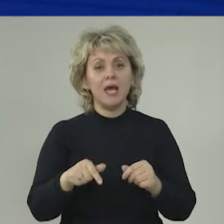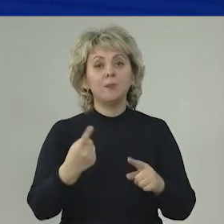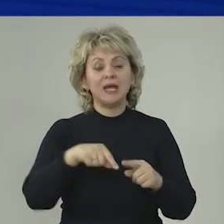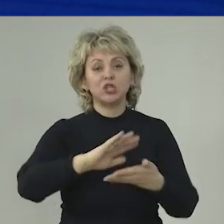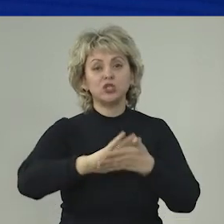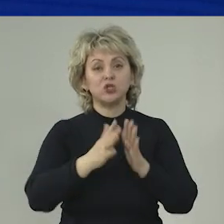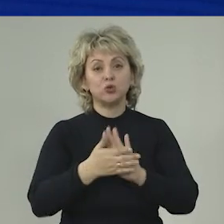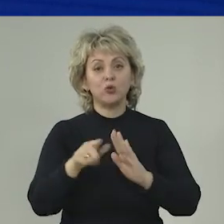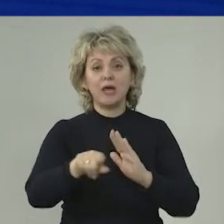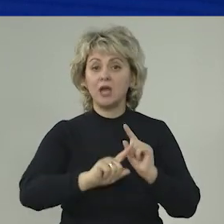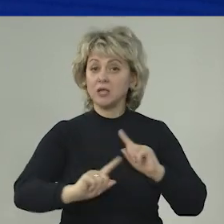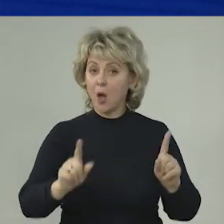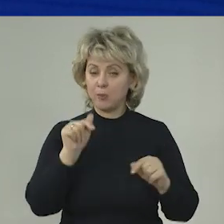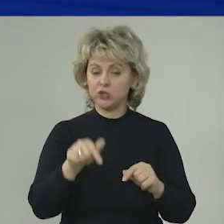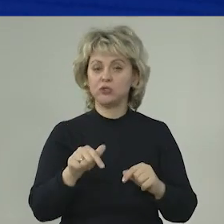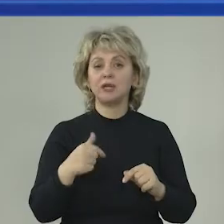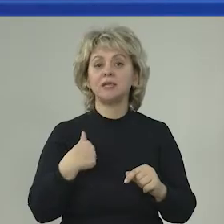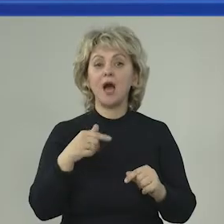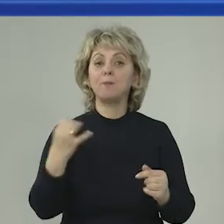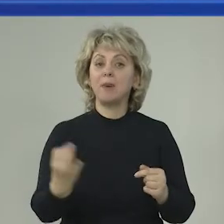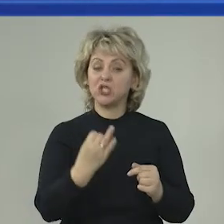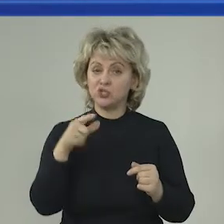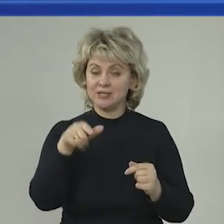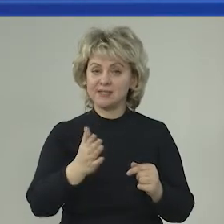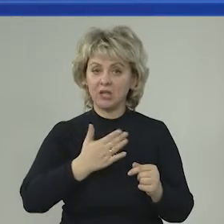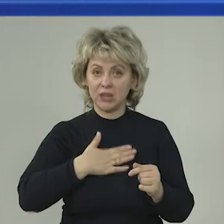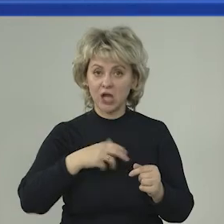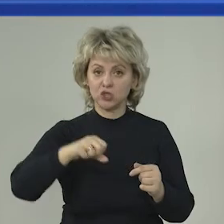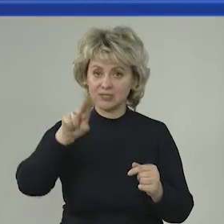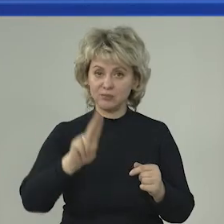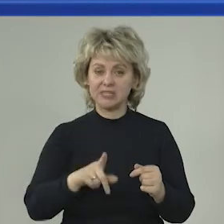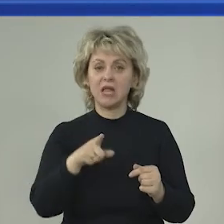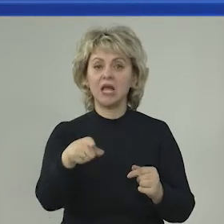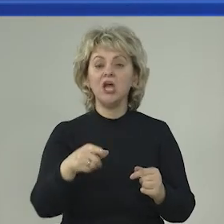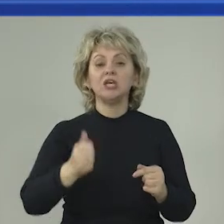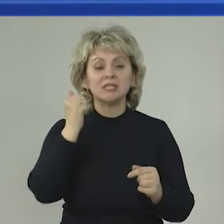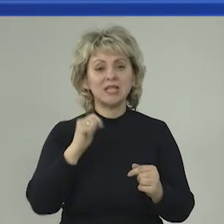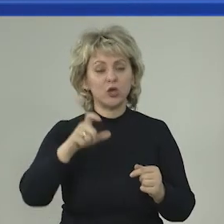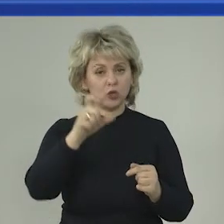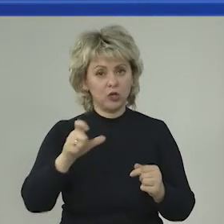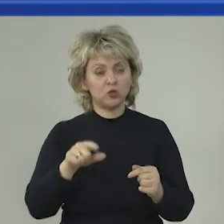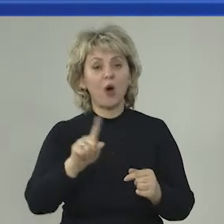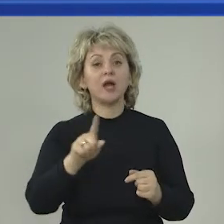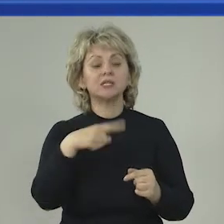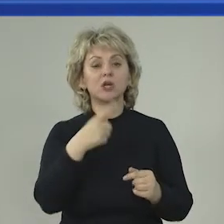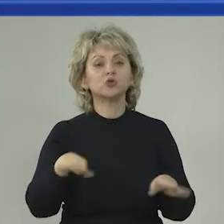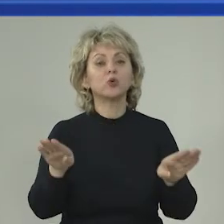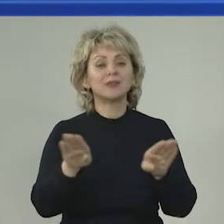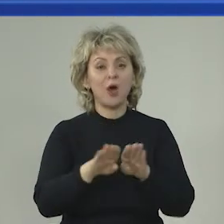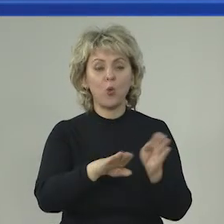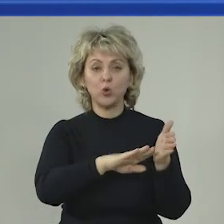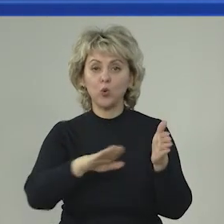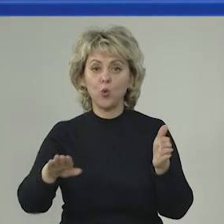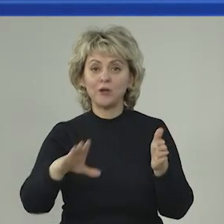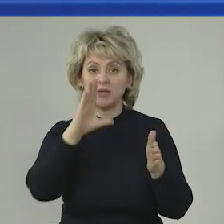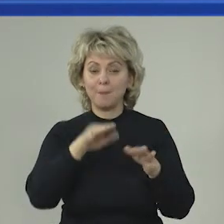При этой ситуации она необычная. Я поинтересовался у наших специалистов и старожил, и мне об этом сказали. Они сказали, что такой